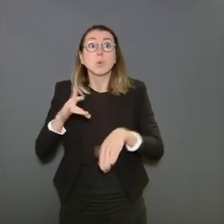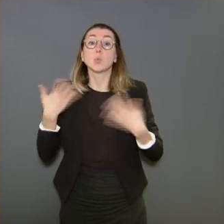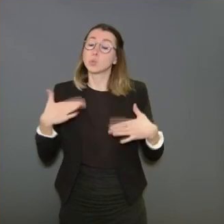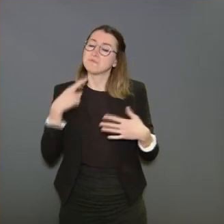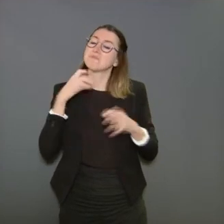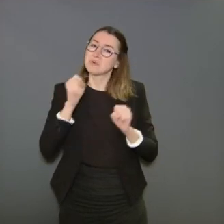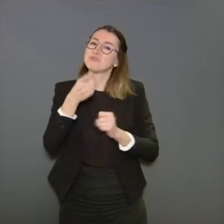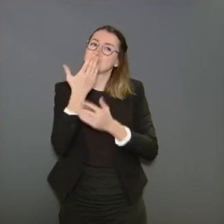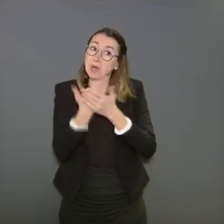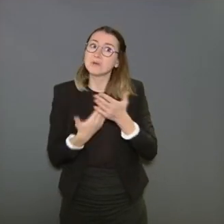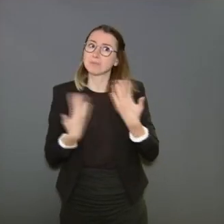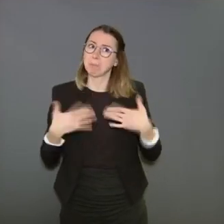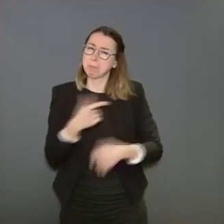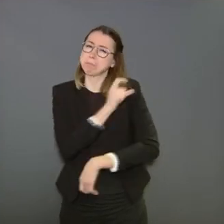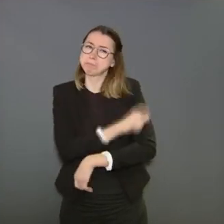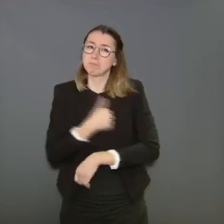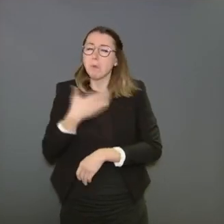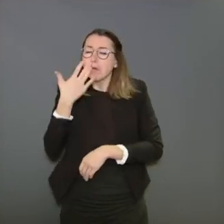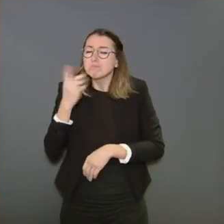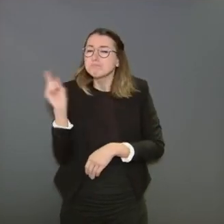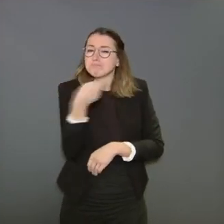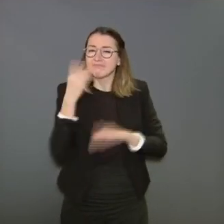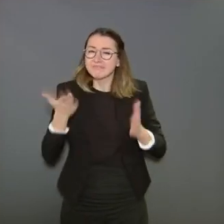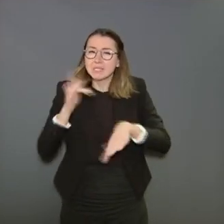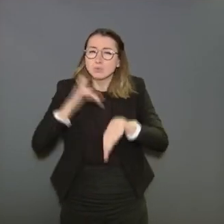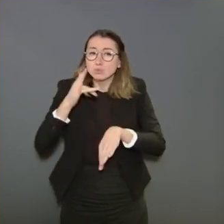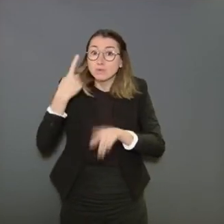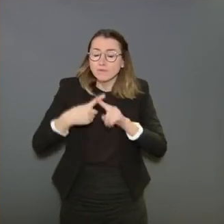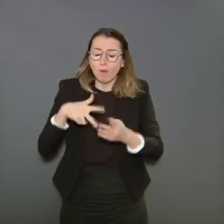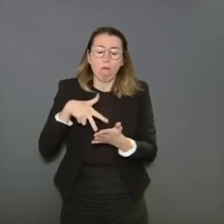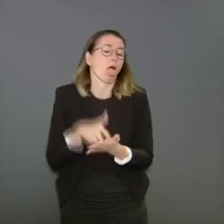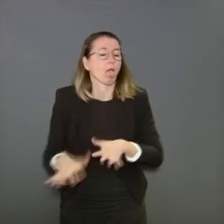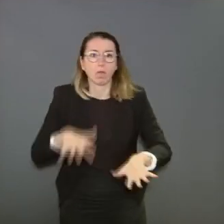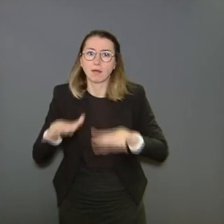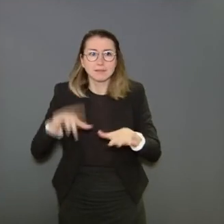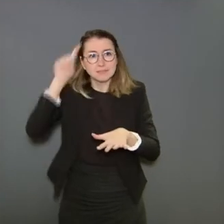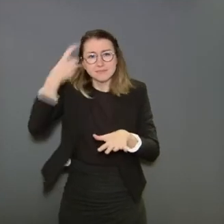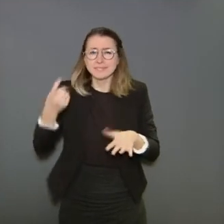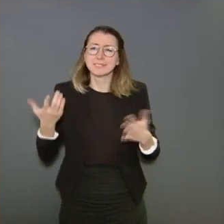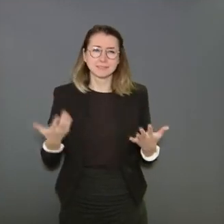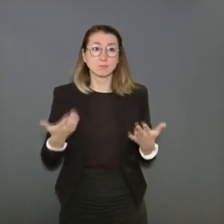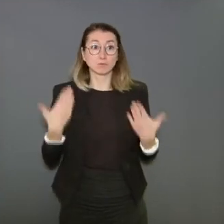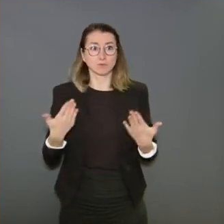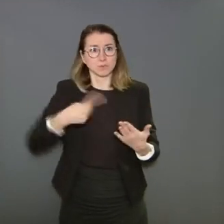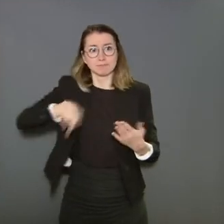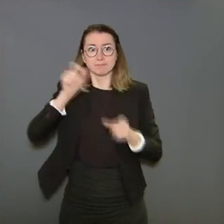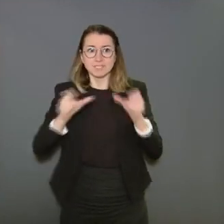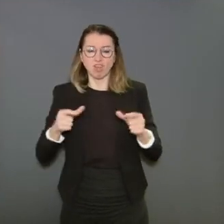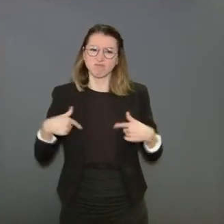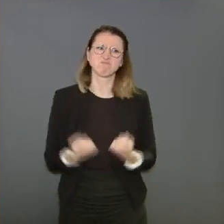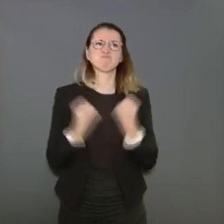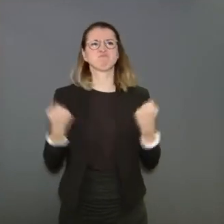nous sommes tous vulnérables. Et donc, aujourd'hui, ceux qui sont forts, prendre des actions pour aider au maximum